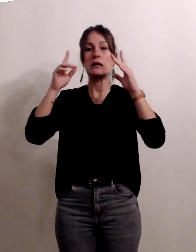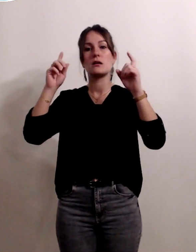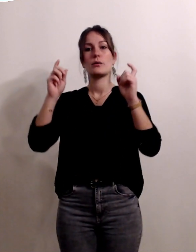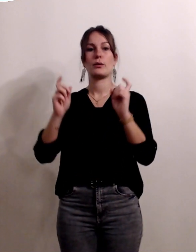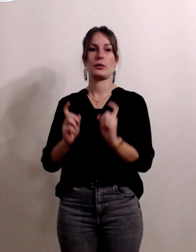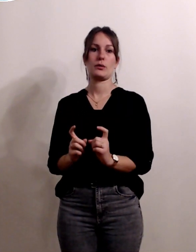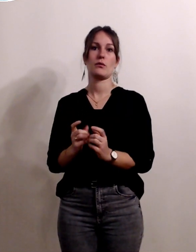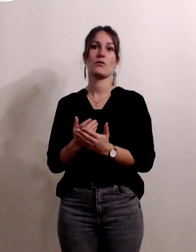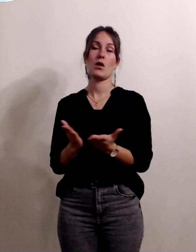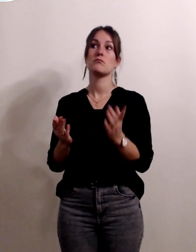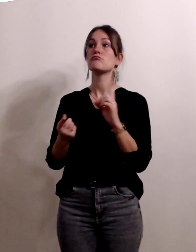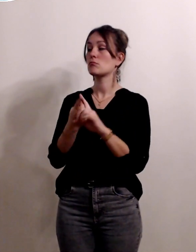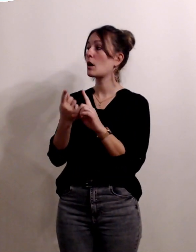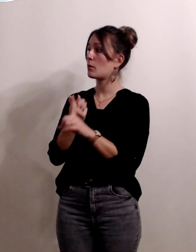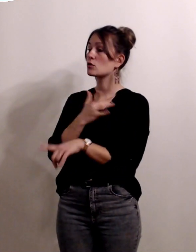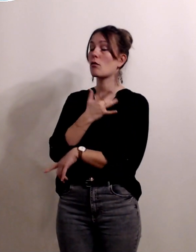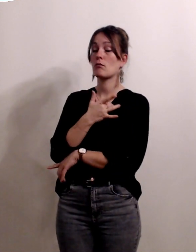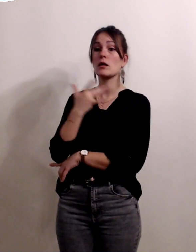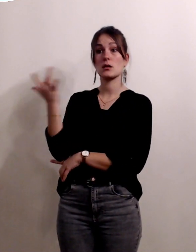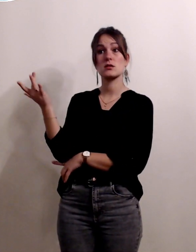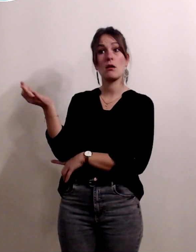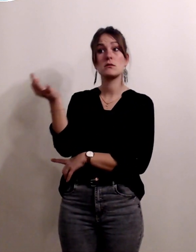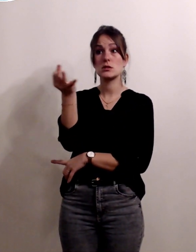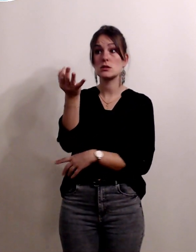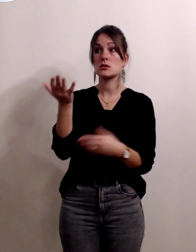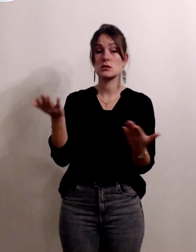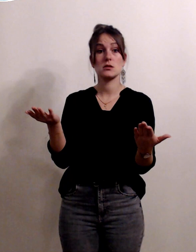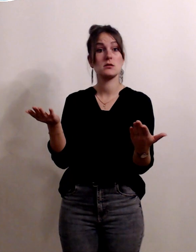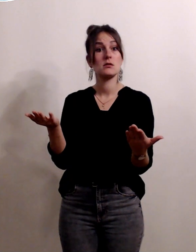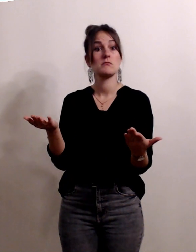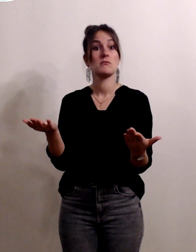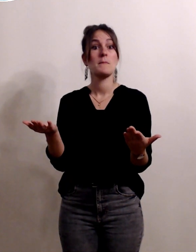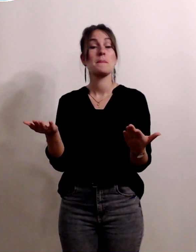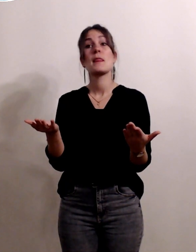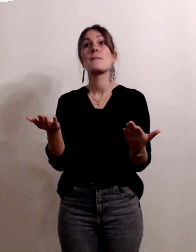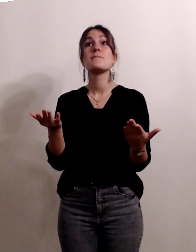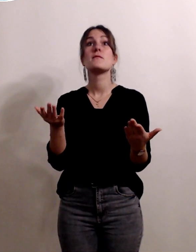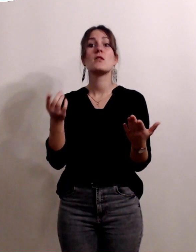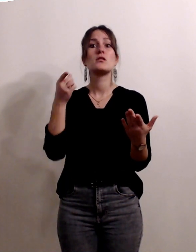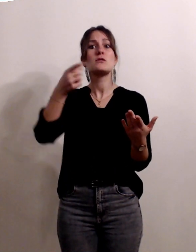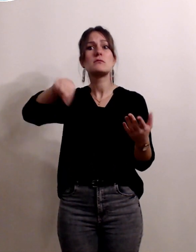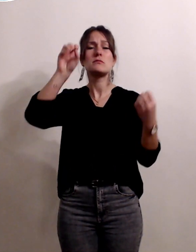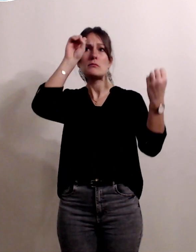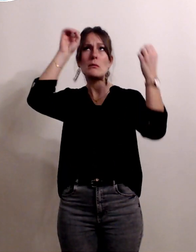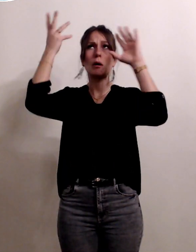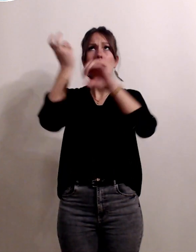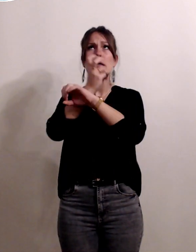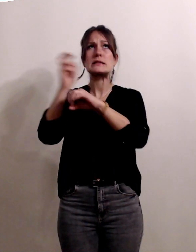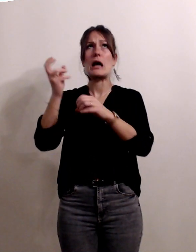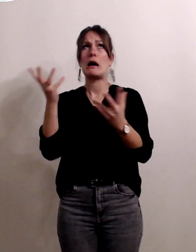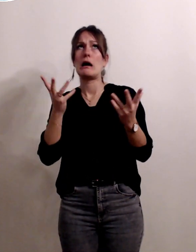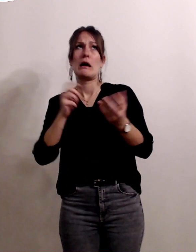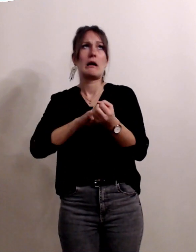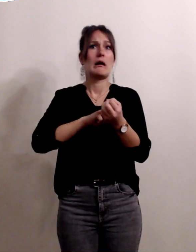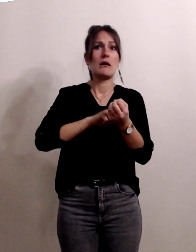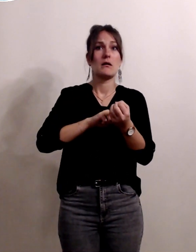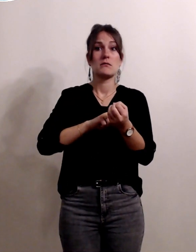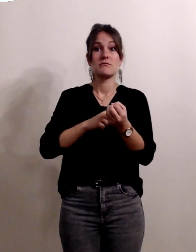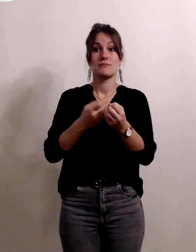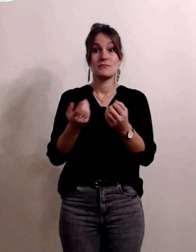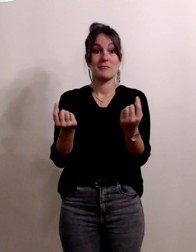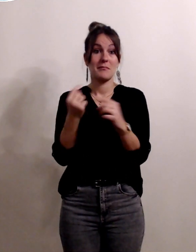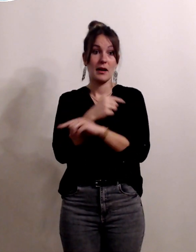voilà donc je trouvais que c'était intéressant de vous apporter aussi cet élément là d'évaluation sur le